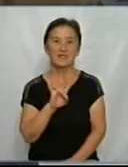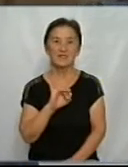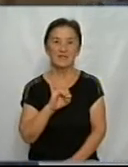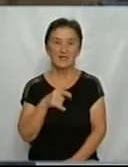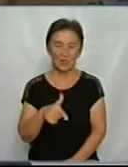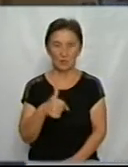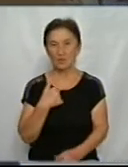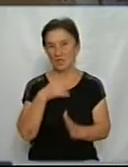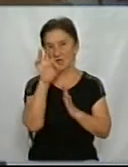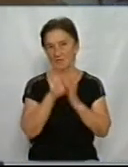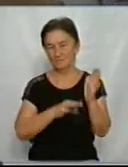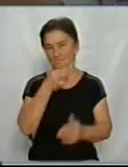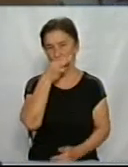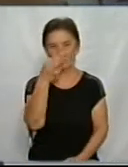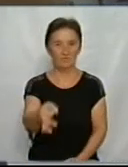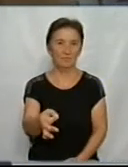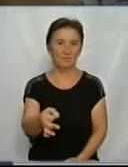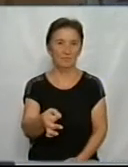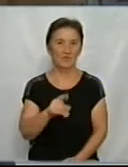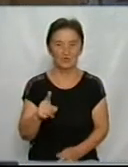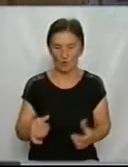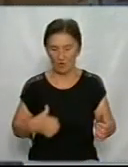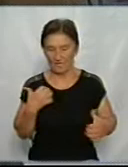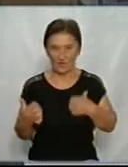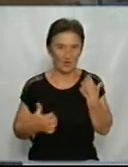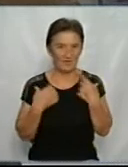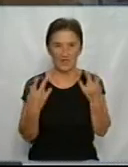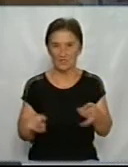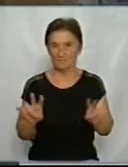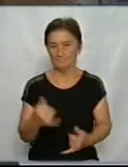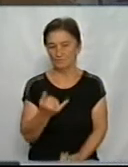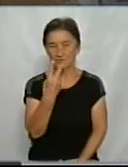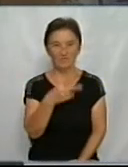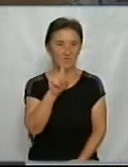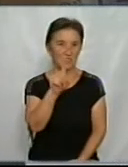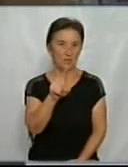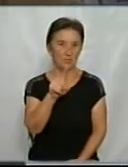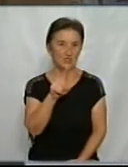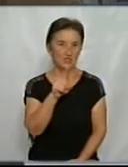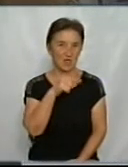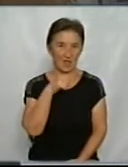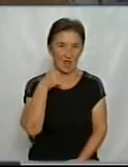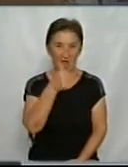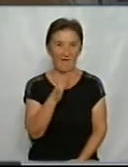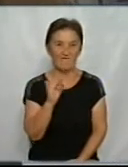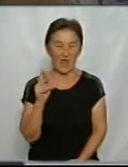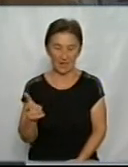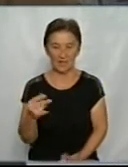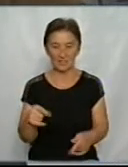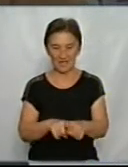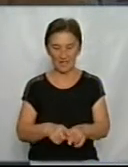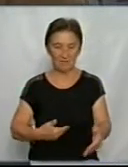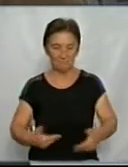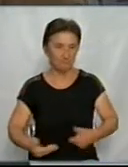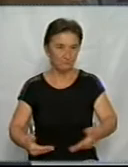Але я одразу сказав, що хвилюватися не треба. З 21 століття роблять такі протези, що можна ходити,